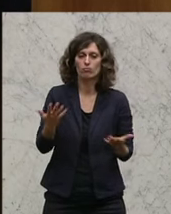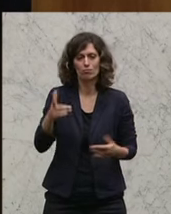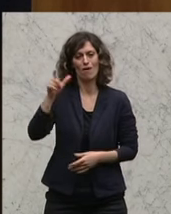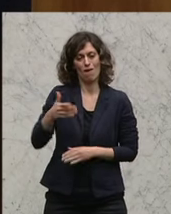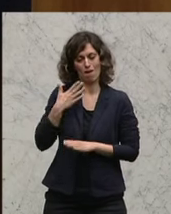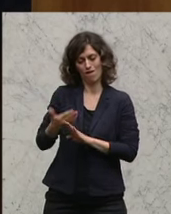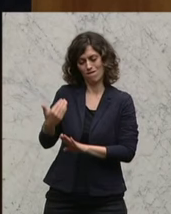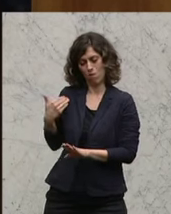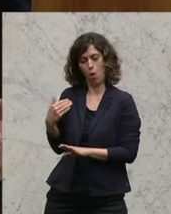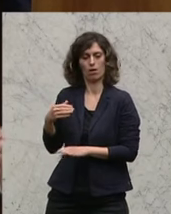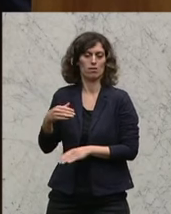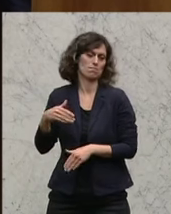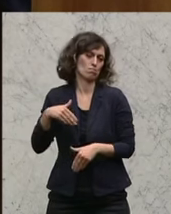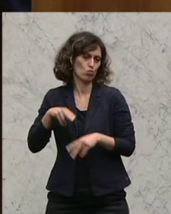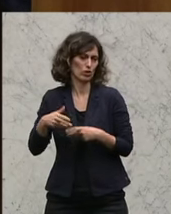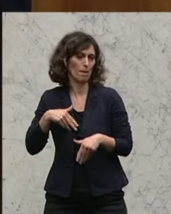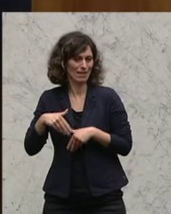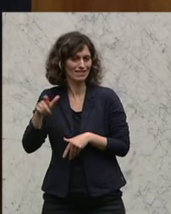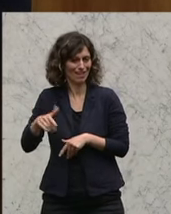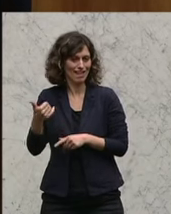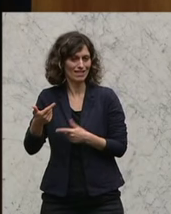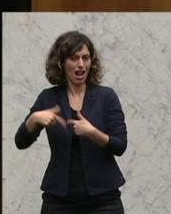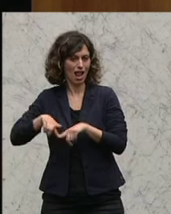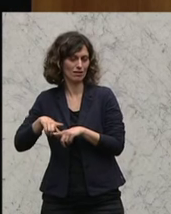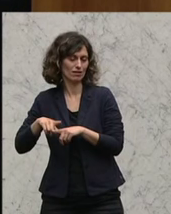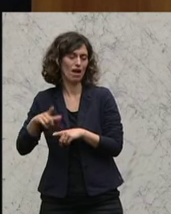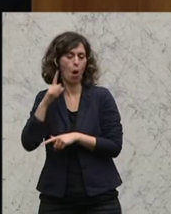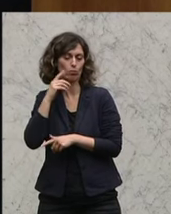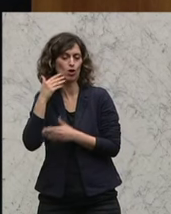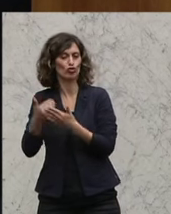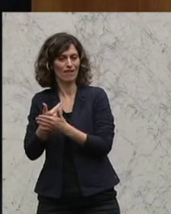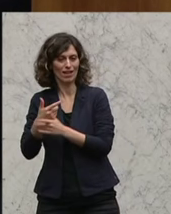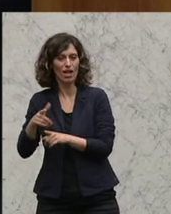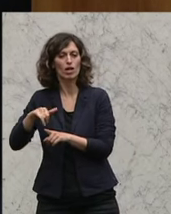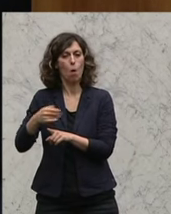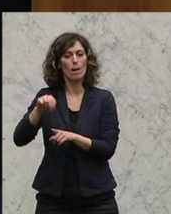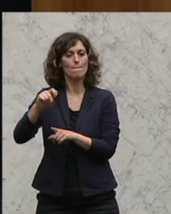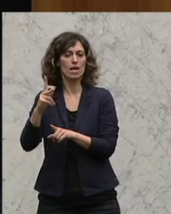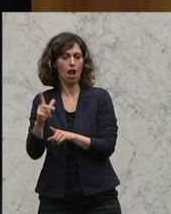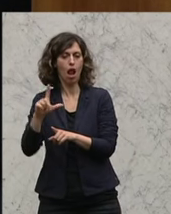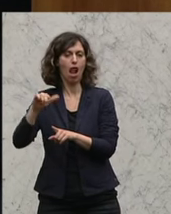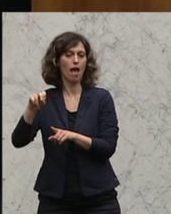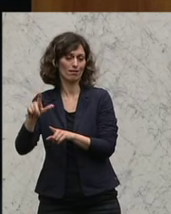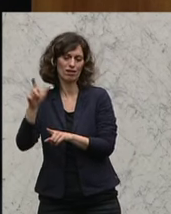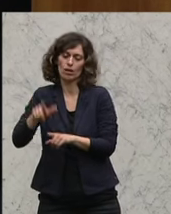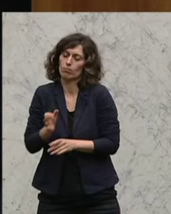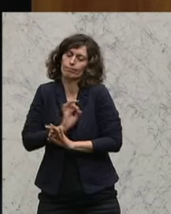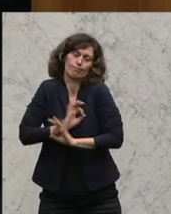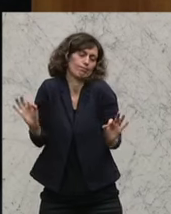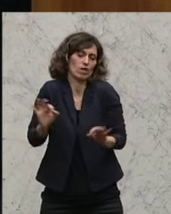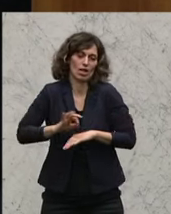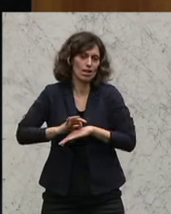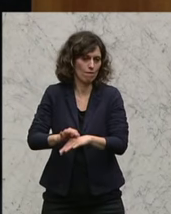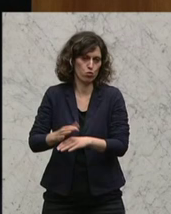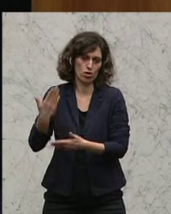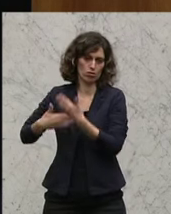Bundesminister Adé, und die nunwährige Landeshauptmann-Stellverrägerin, der Niederösterreicher Hanna Mikl-Leitner, ganz exzellent geführt worden. Ich darf